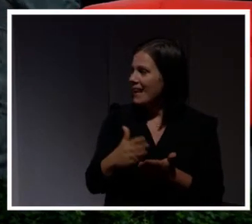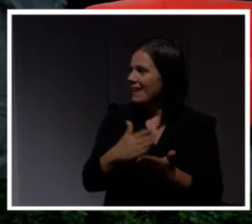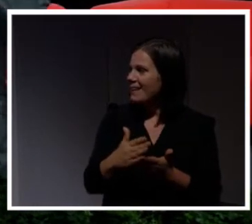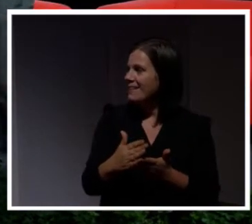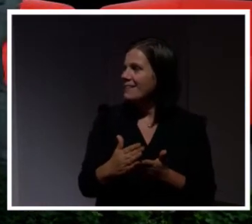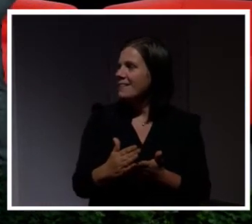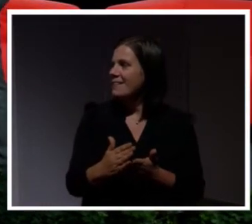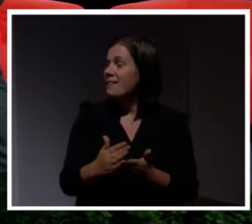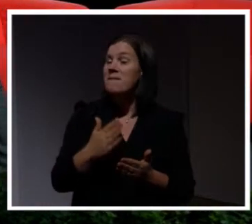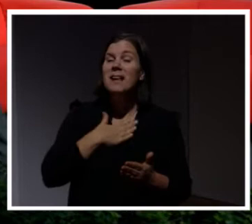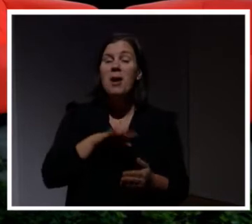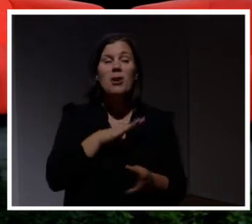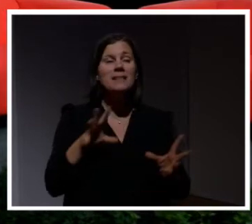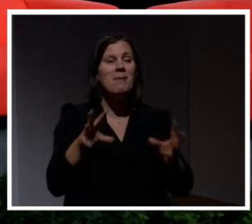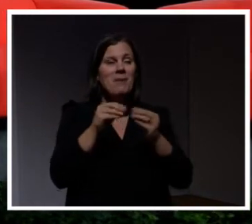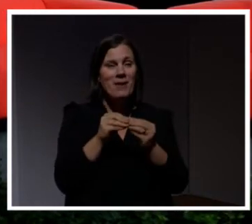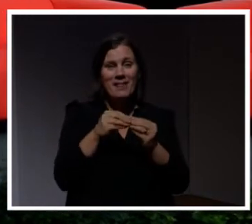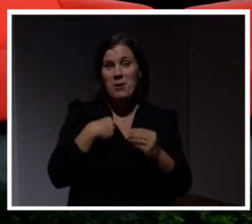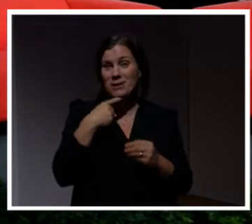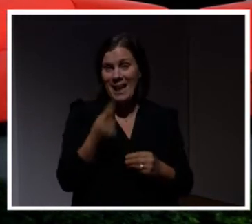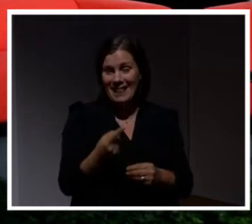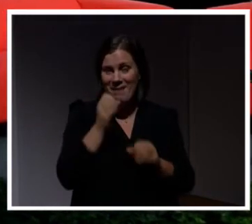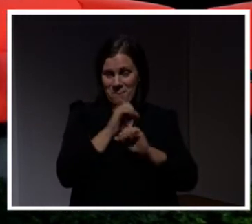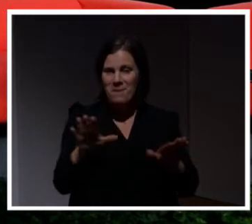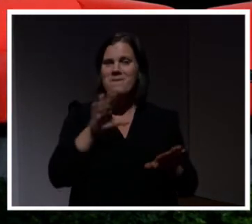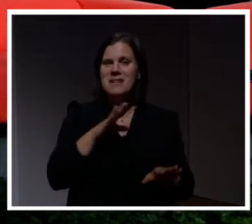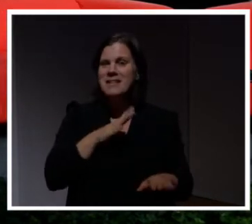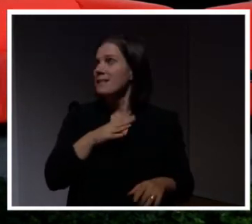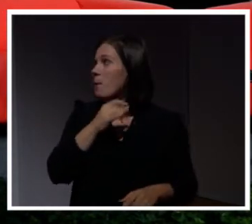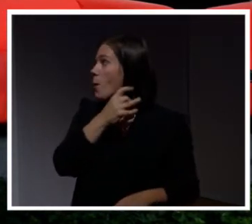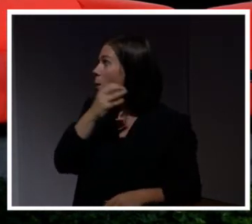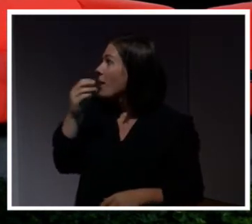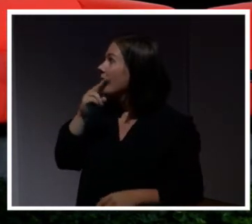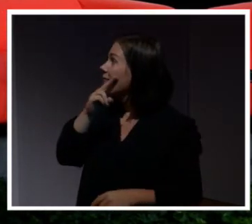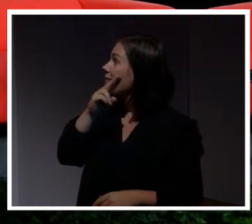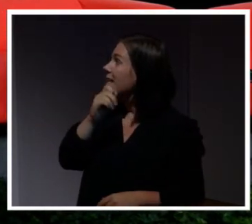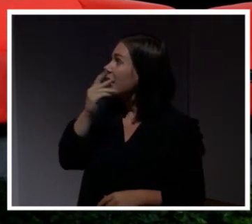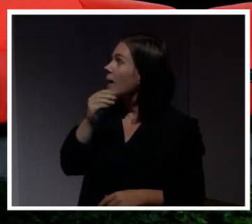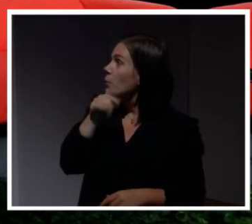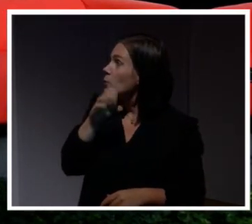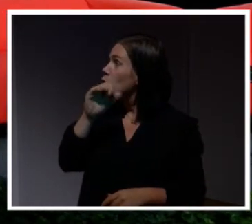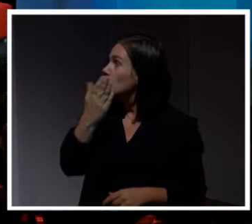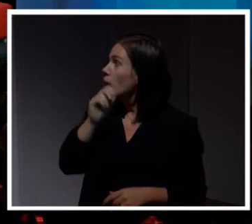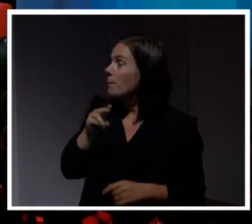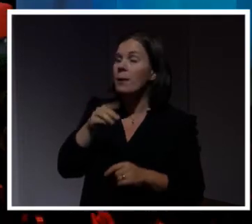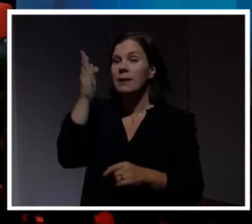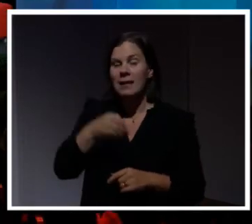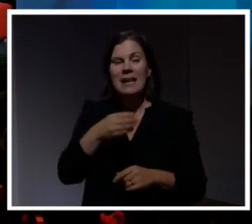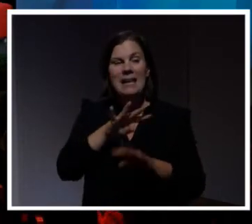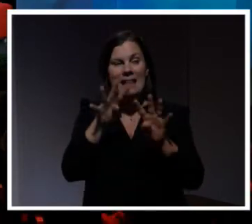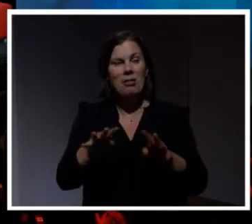göra det. Vill ni ha en sammanfattning av det som jag har sagt och mer information så hittar ni det på nicka.systems-internetdagarna. Perfekt.